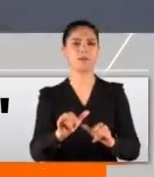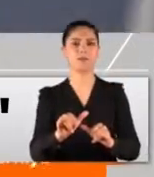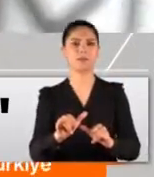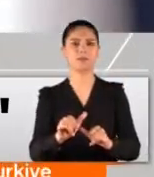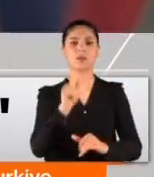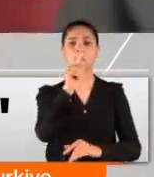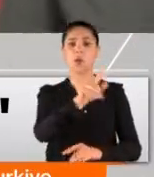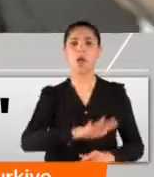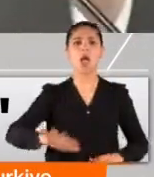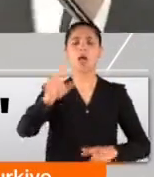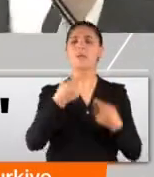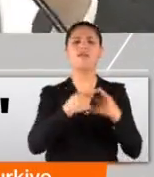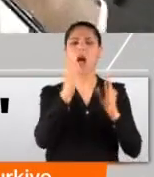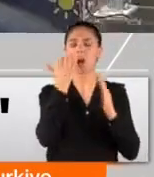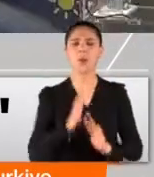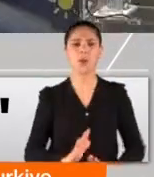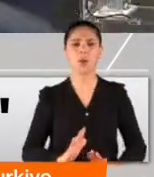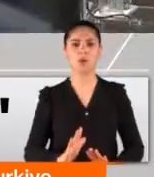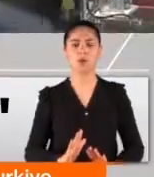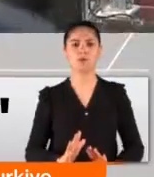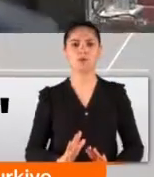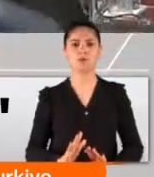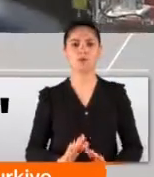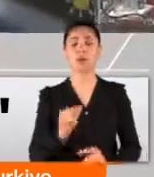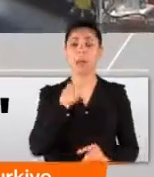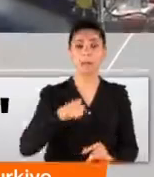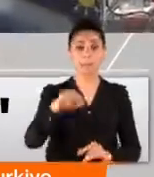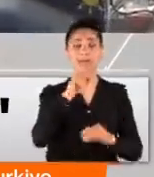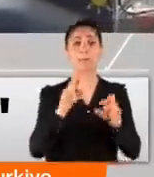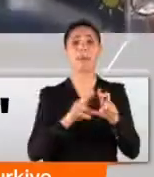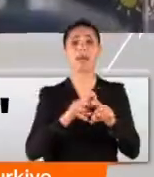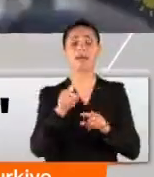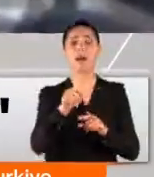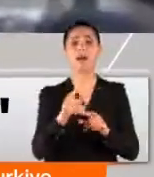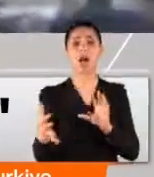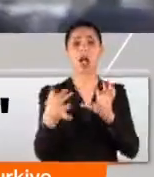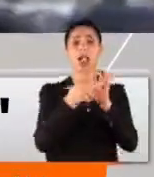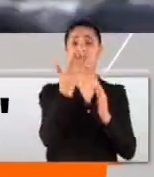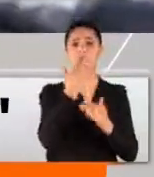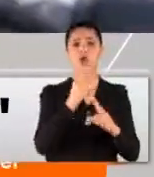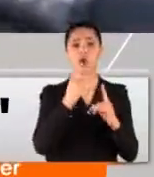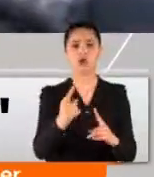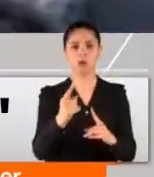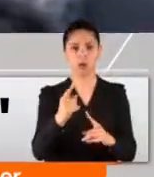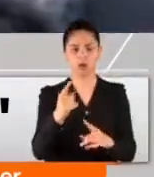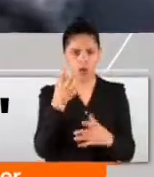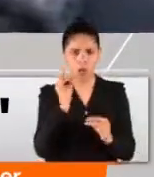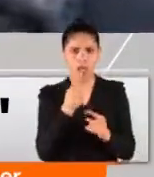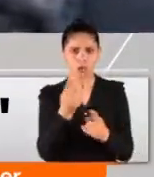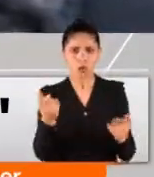Birbirlerinden hiçbir farkı yok. Bizim PKK ile ilişkimiz yok diyorlar. Öyle demiyorlar mı?